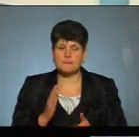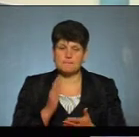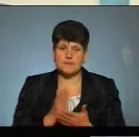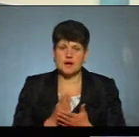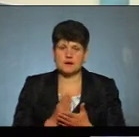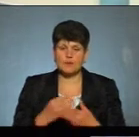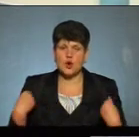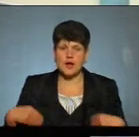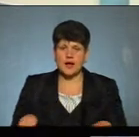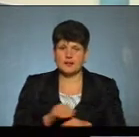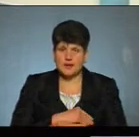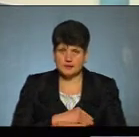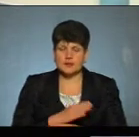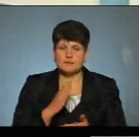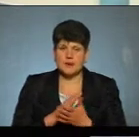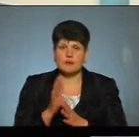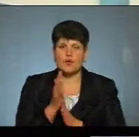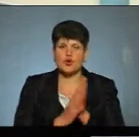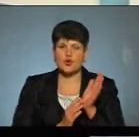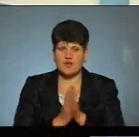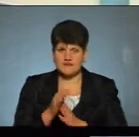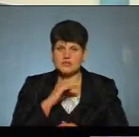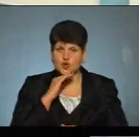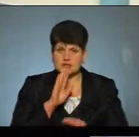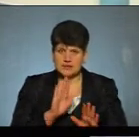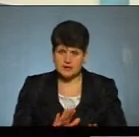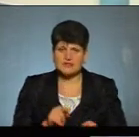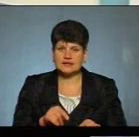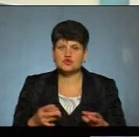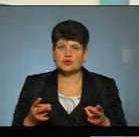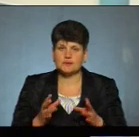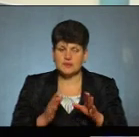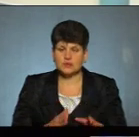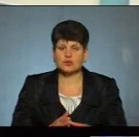маємо халати, маємо рукавиць достатньо, тобто, те, що необхідно.